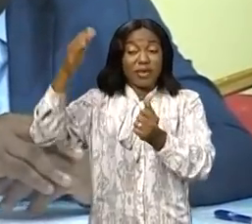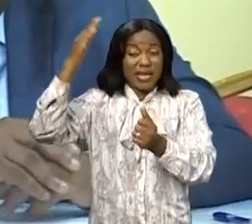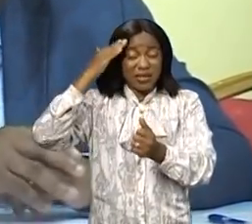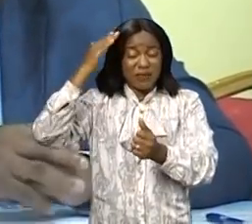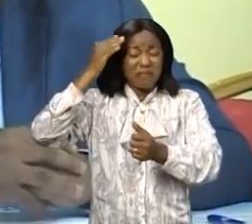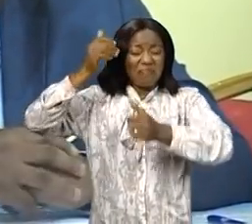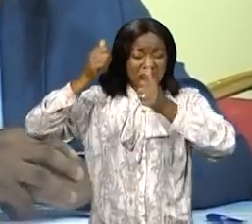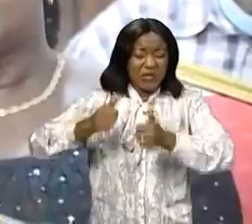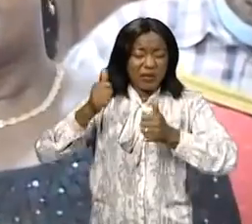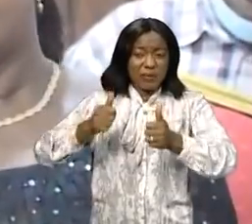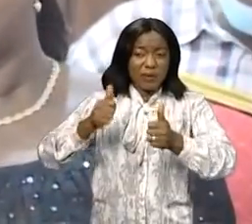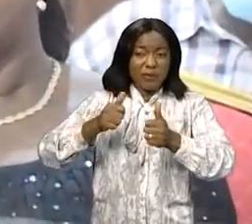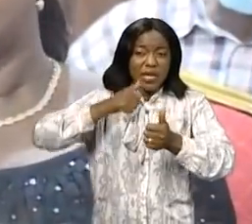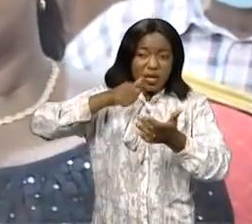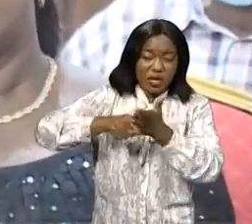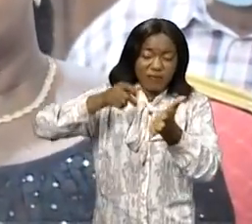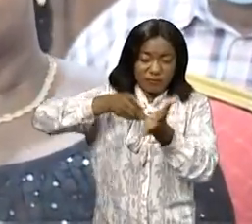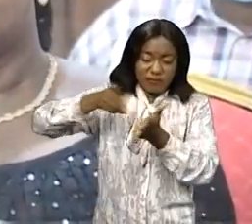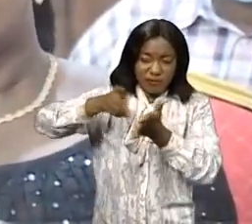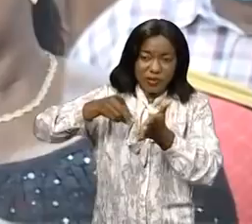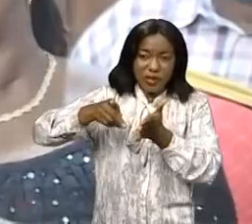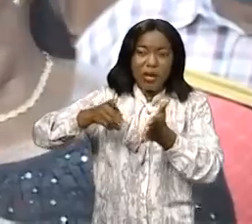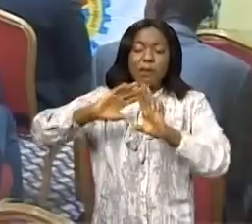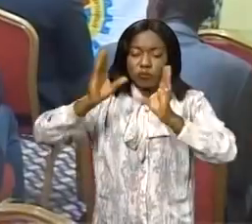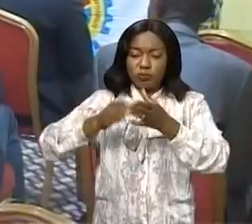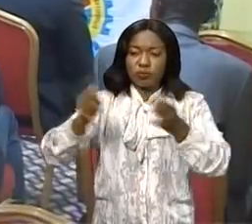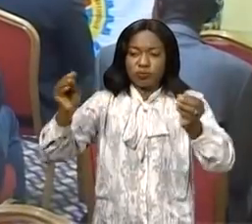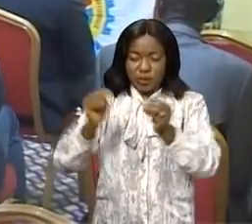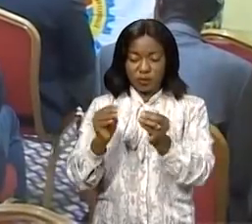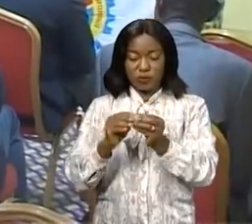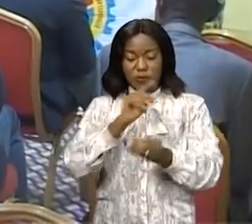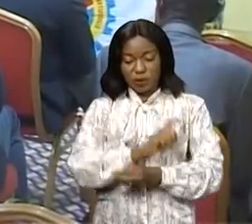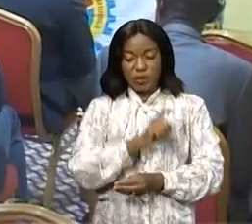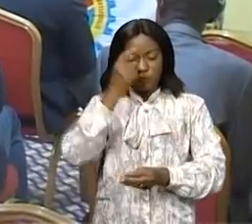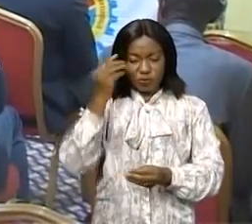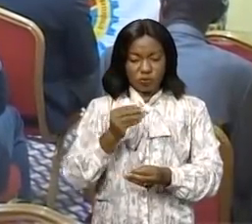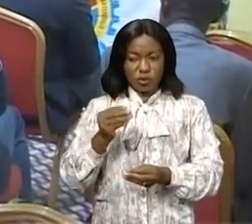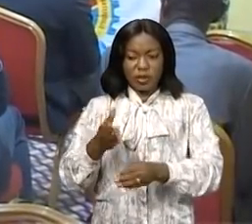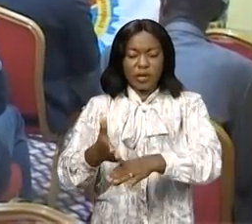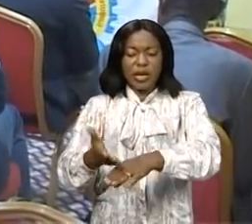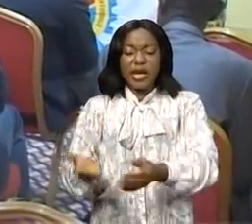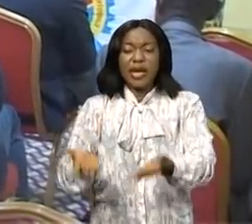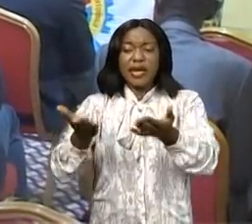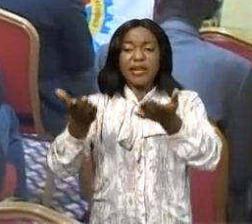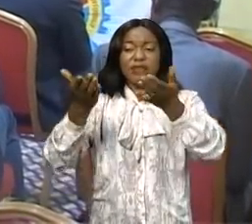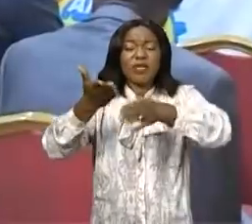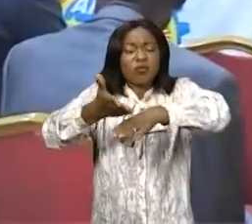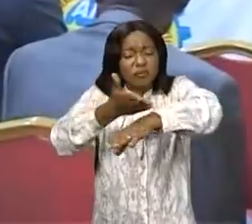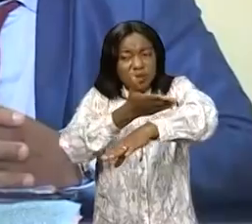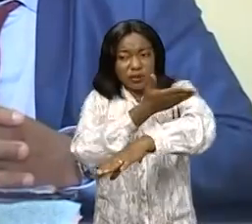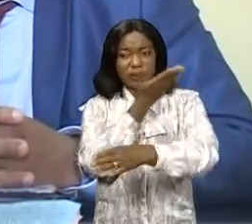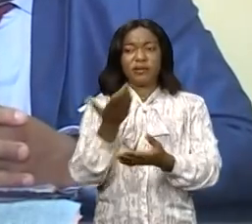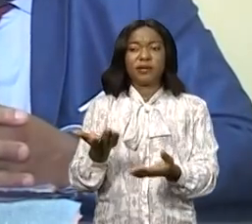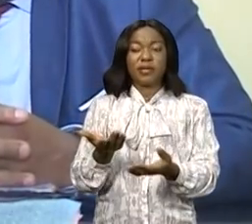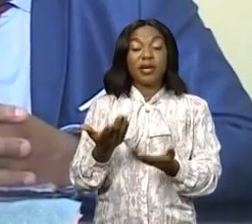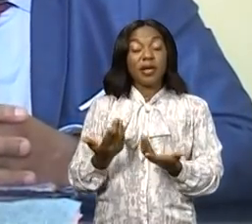la NEP, se sont retrouvés au siège de cette association pour lever les options afin de relever les défis fiscaux. La NEP,